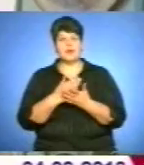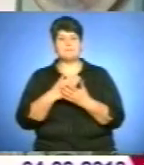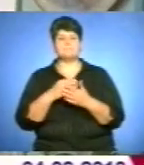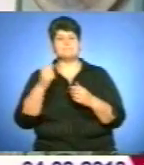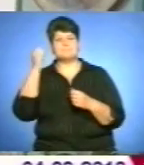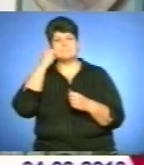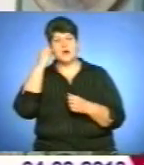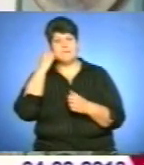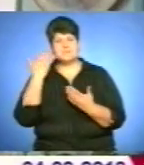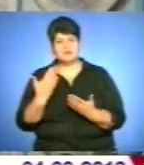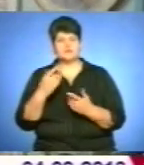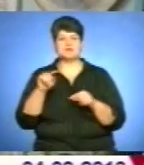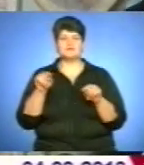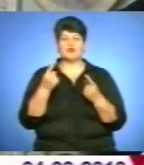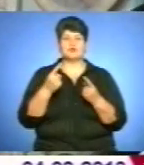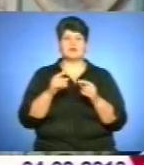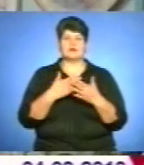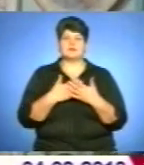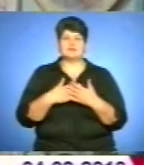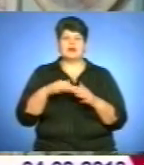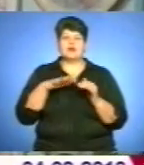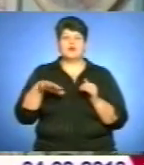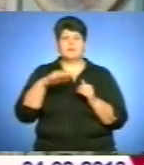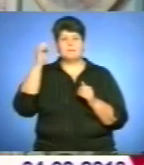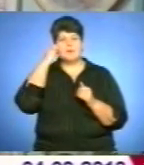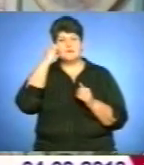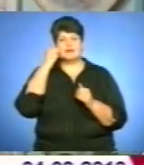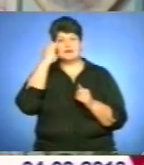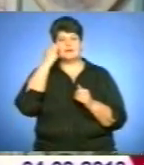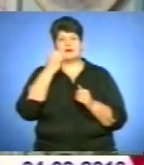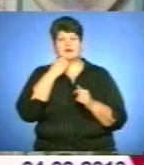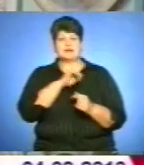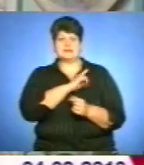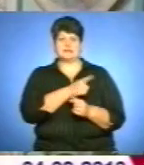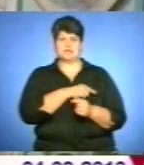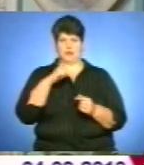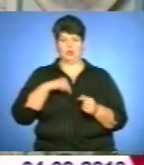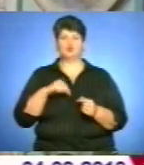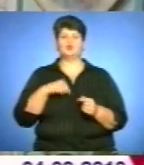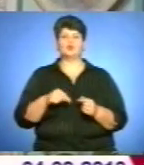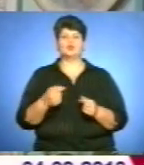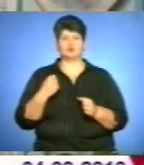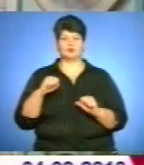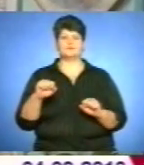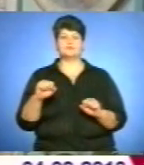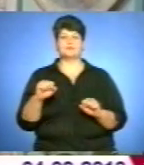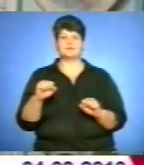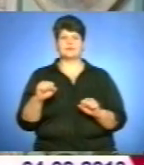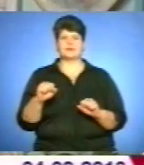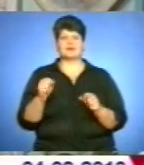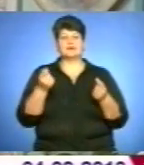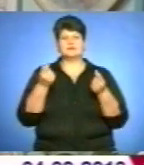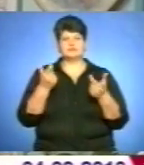створюють атмосферу пам'яті. Я вдячний батькові, я знаю, за силу духу, можливо, за якісь